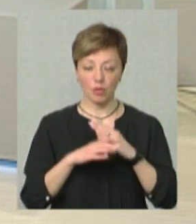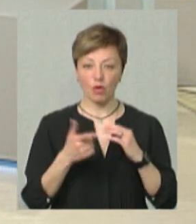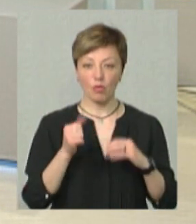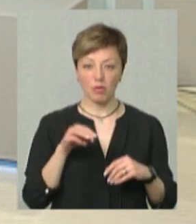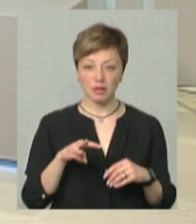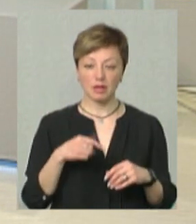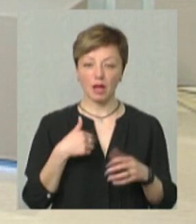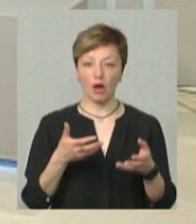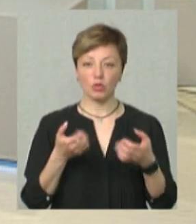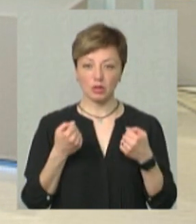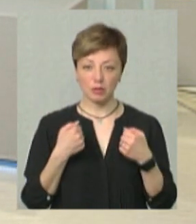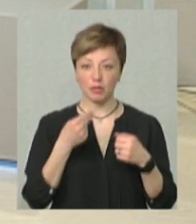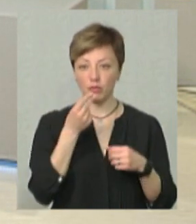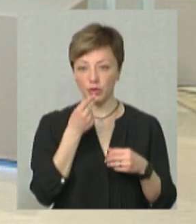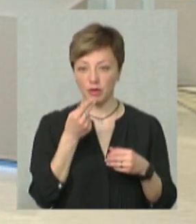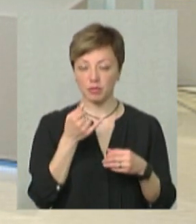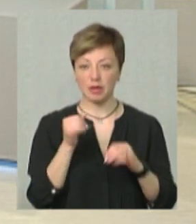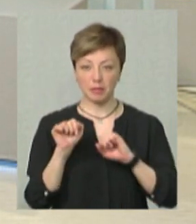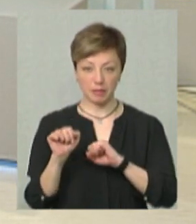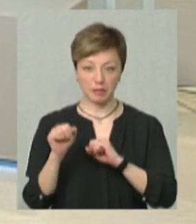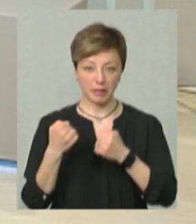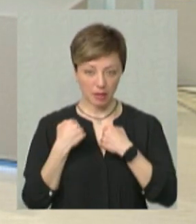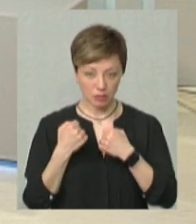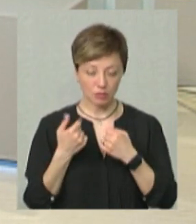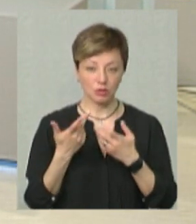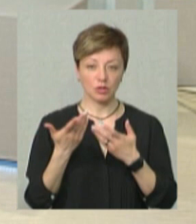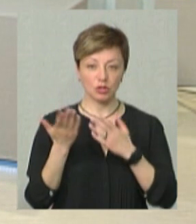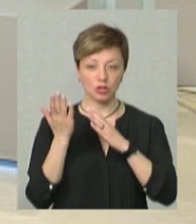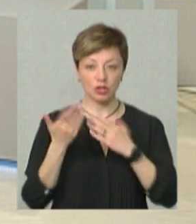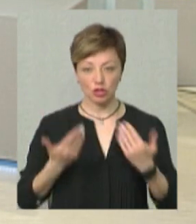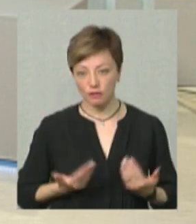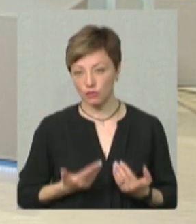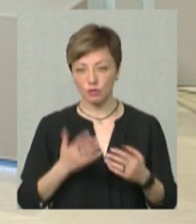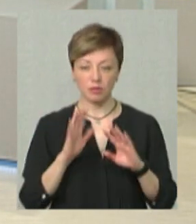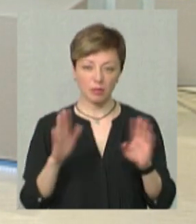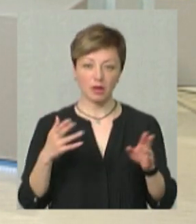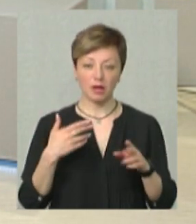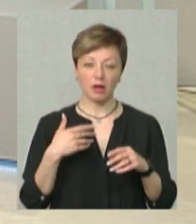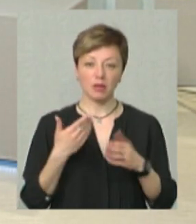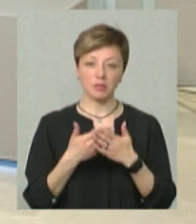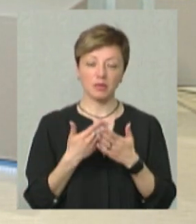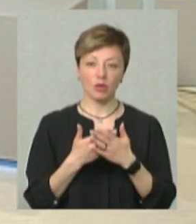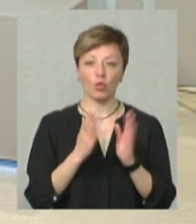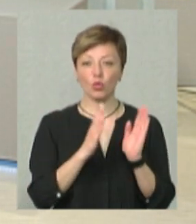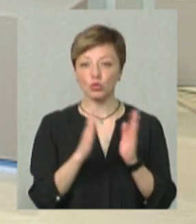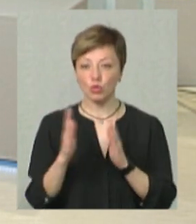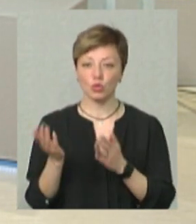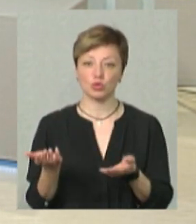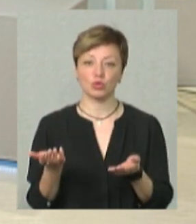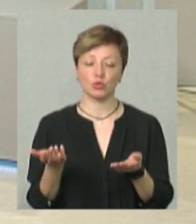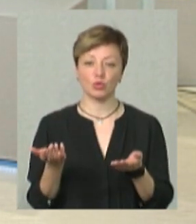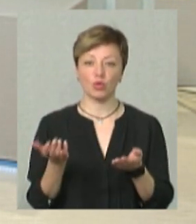Я отримав, я поїв і прихвистов. Я десь там живу, то не важливо, у прихвистку у когось, у гуртожитку,